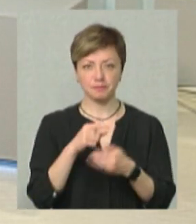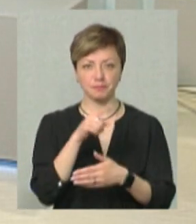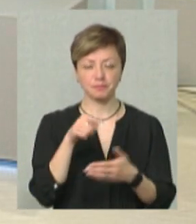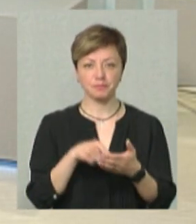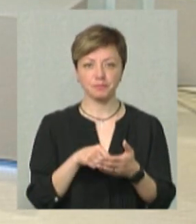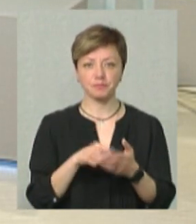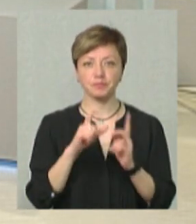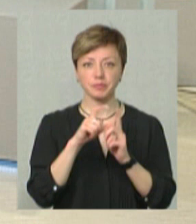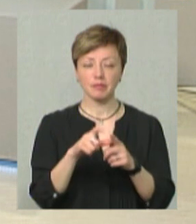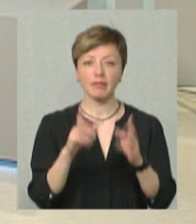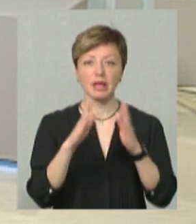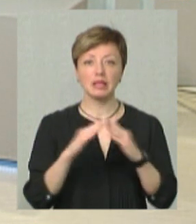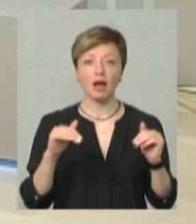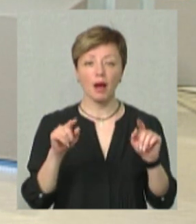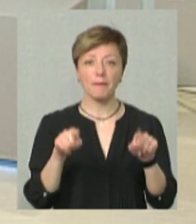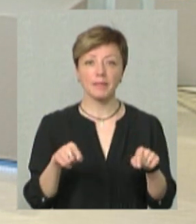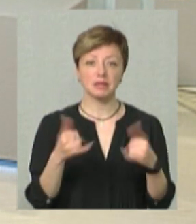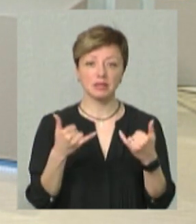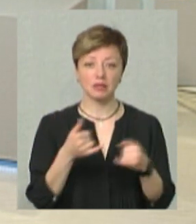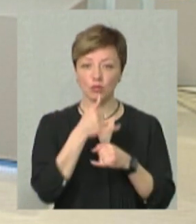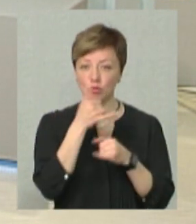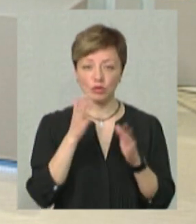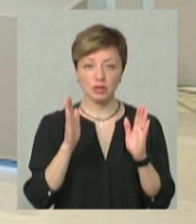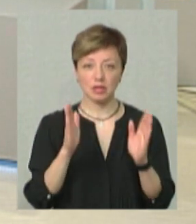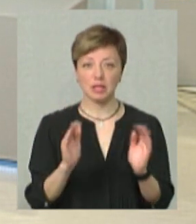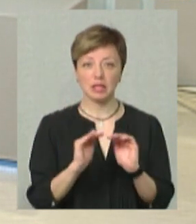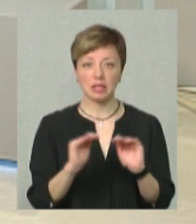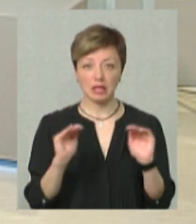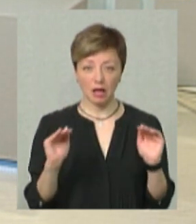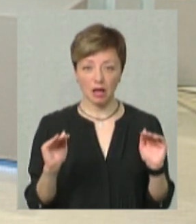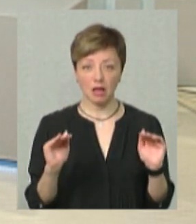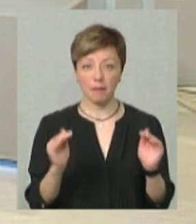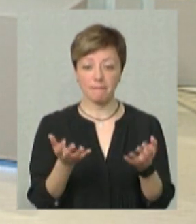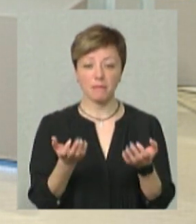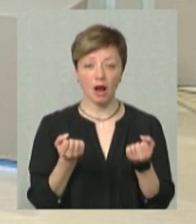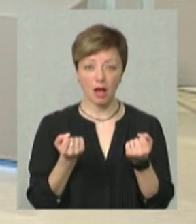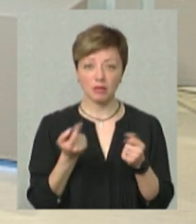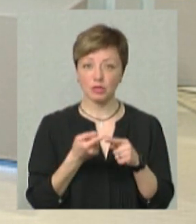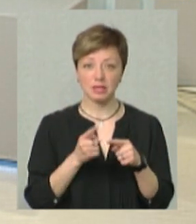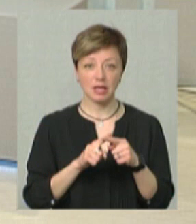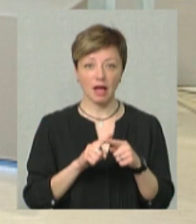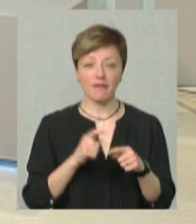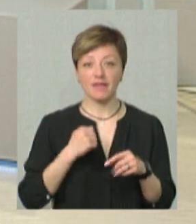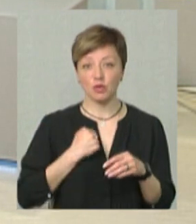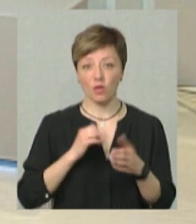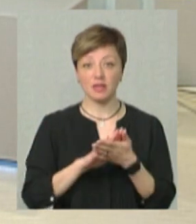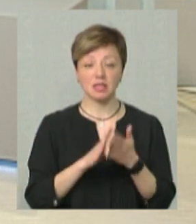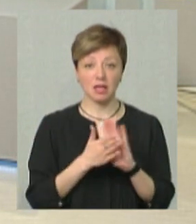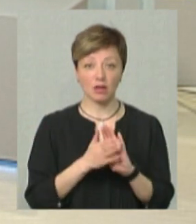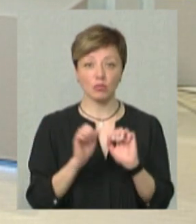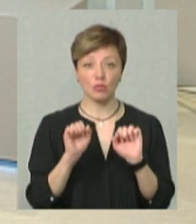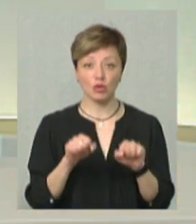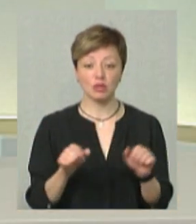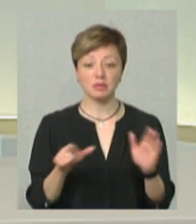Табір… Зараз ми не можемо тільки дітей брати, тому що це не військовий стан, і ми можемо